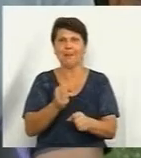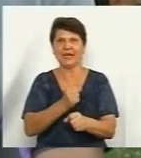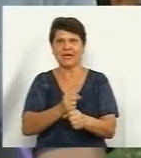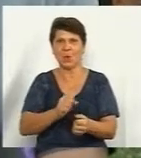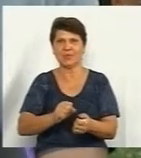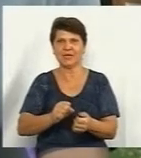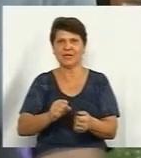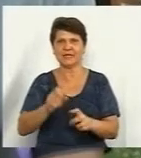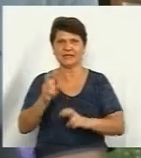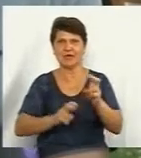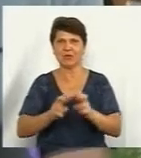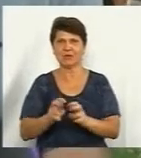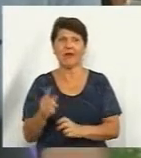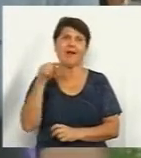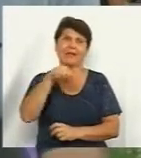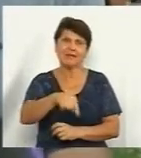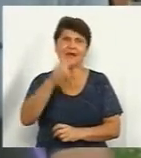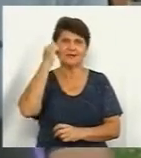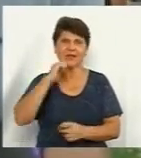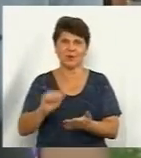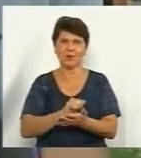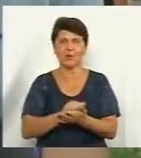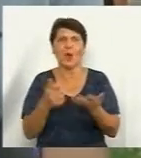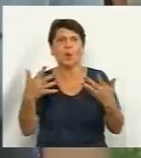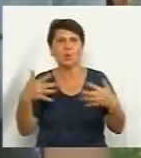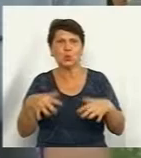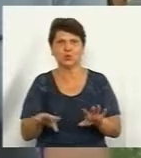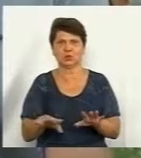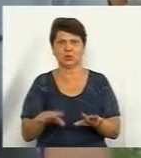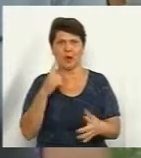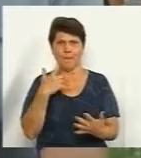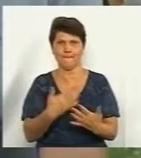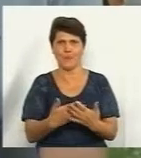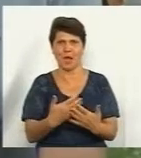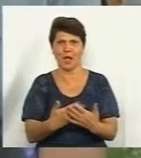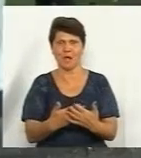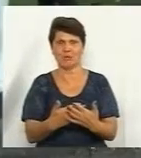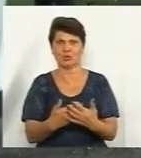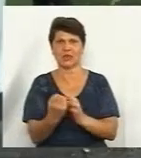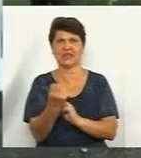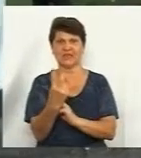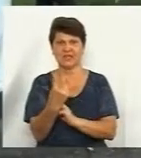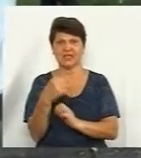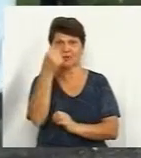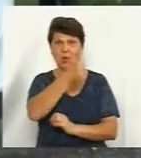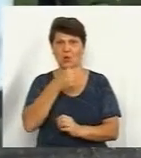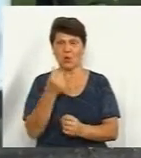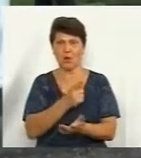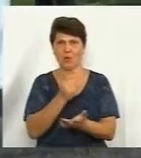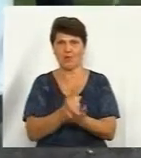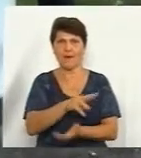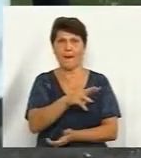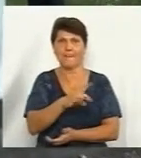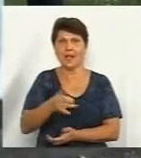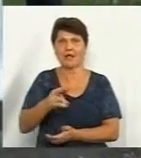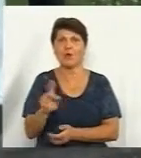Але з тої документації, яку вже, мабуть, з 2012 року має мерія, то, що